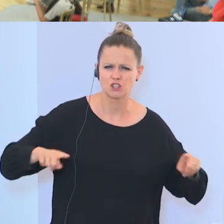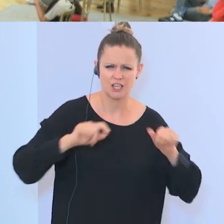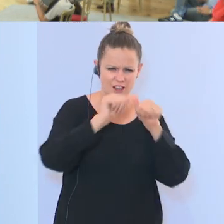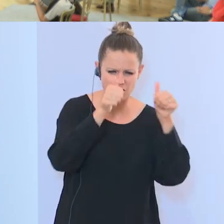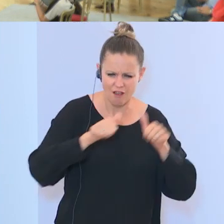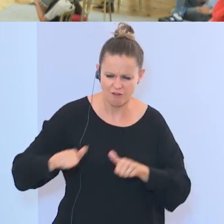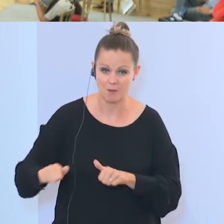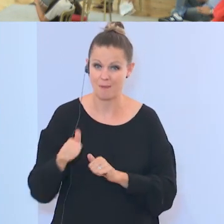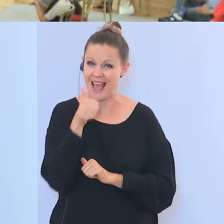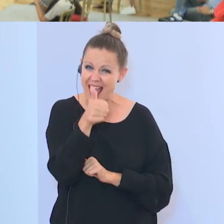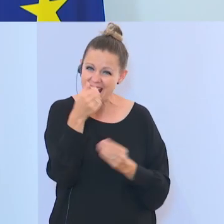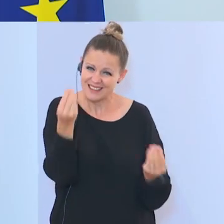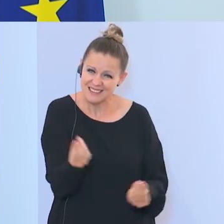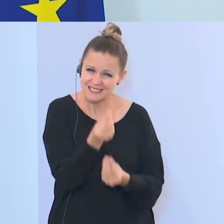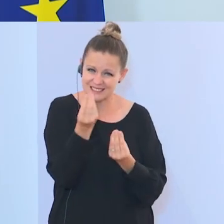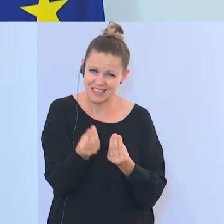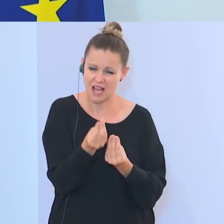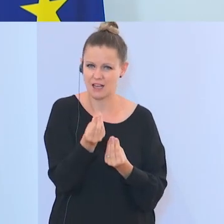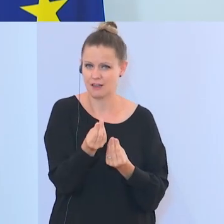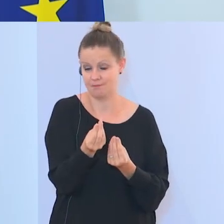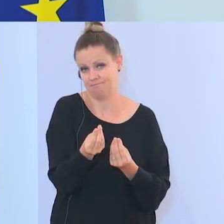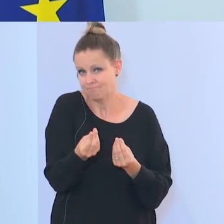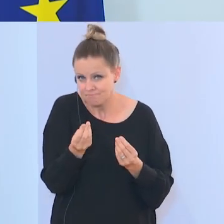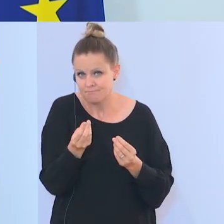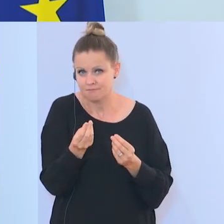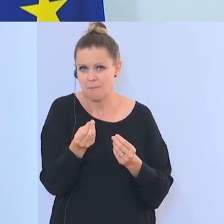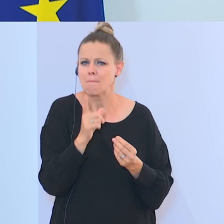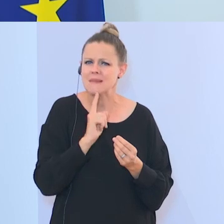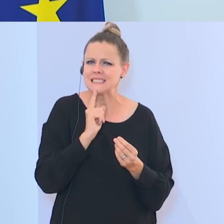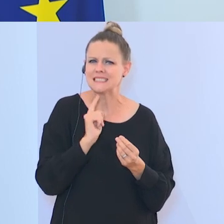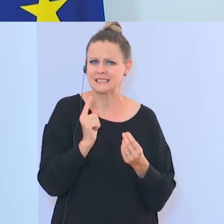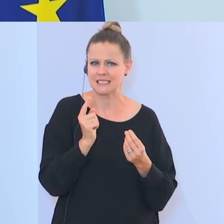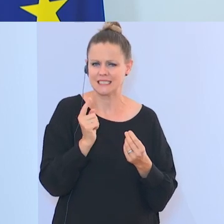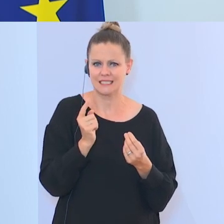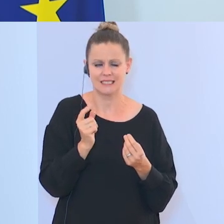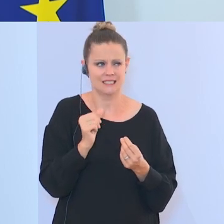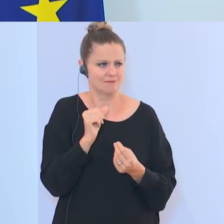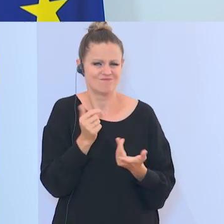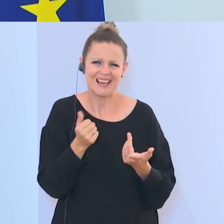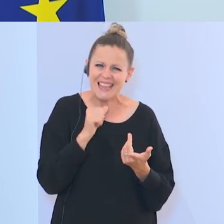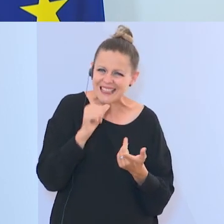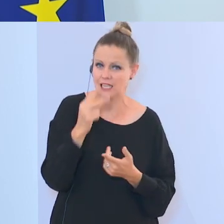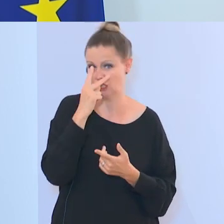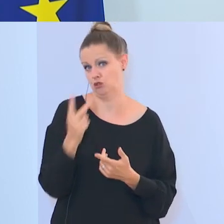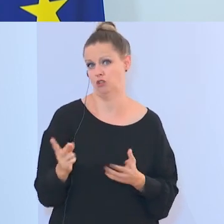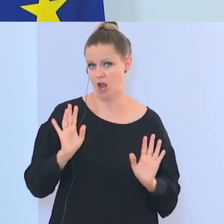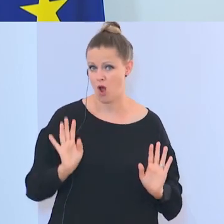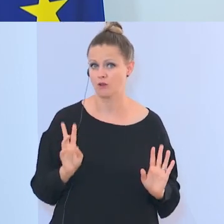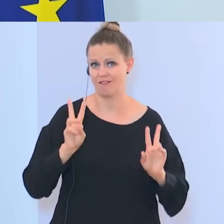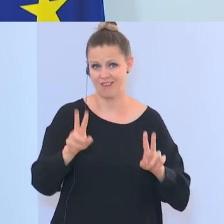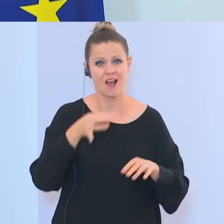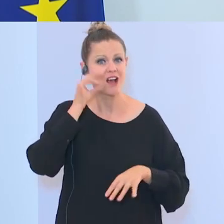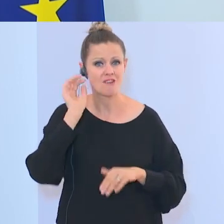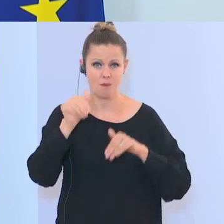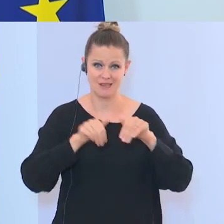Aber ein Phänomen haben wir fast, kann ich sagen, aus den Augen verloren oder überhaupt nicht beachtet und zwar eben das, was von Frau